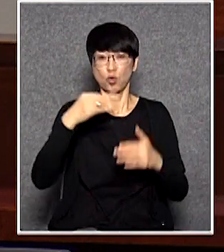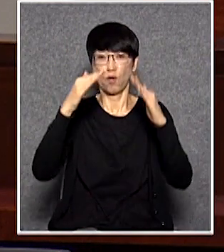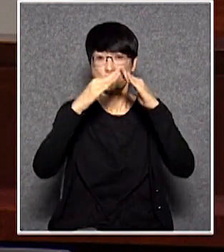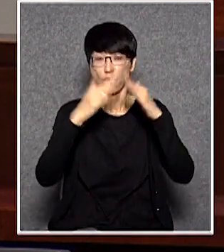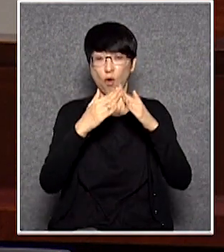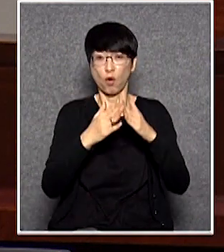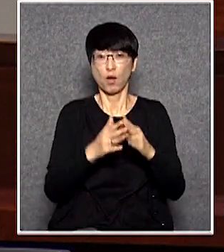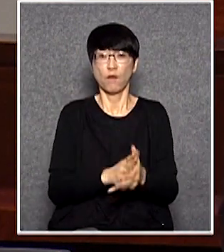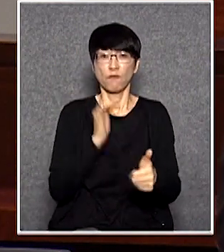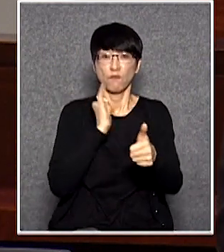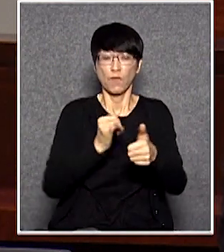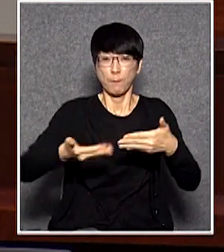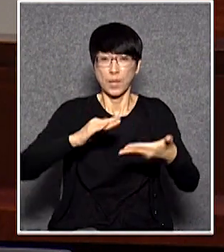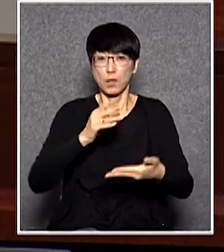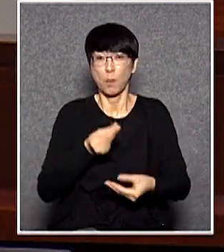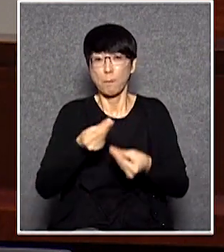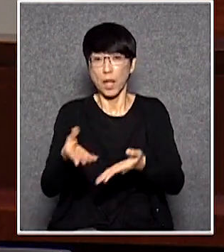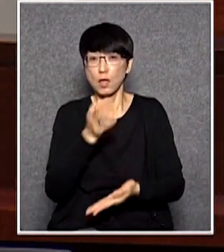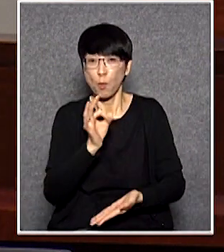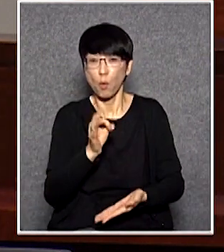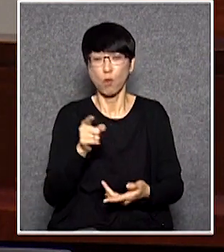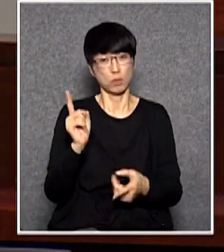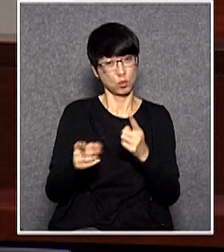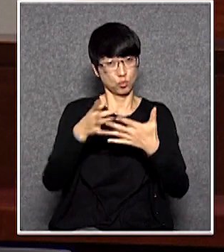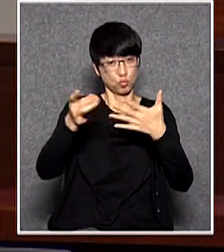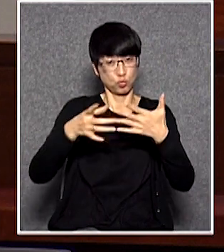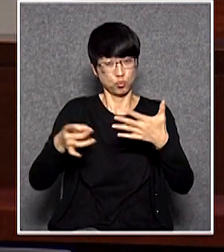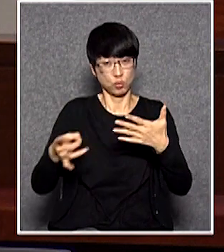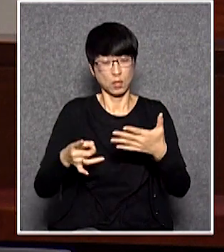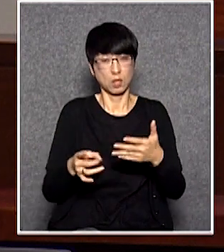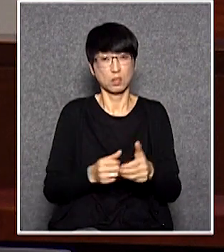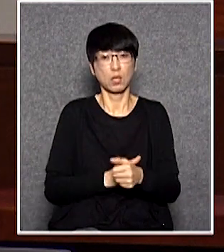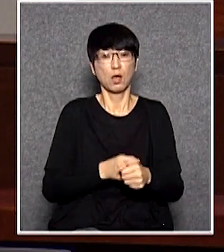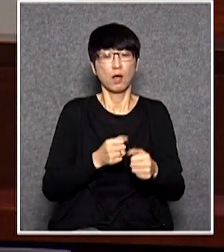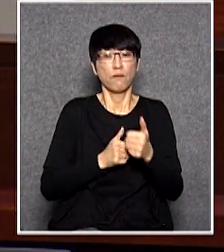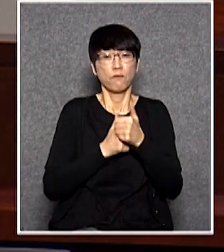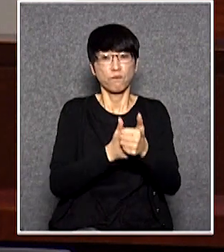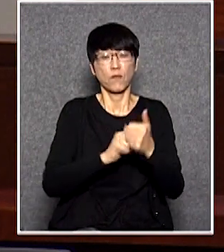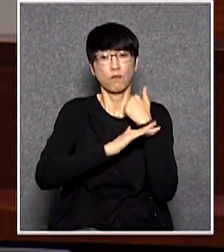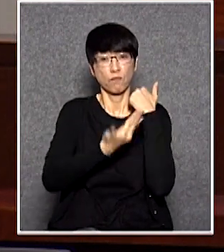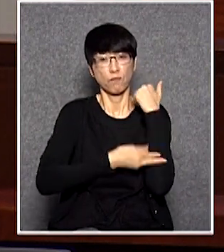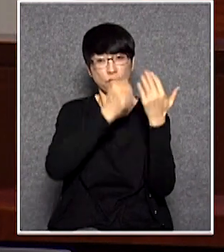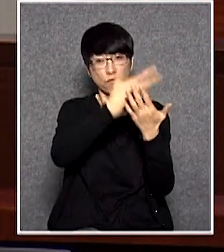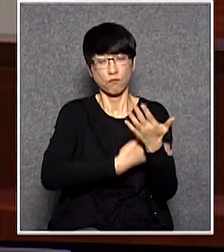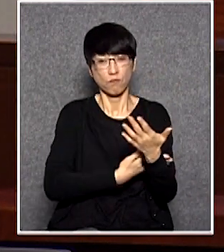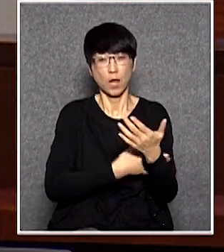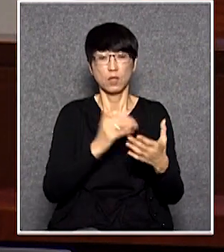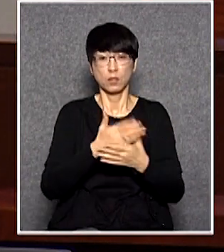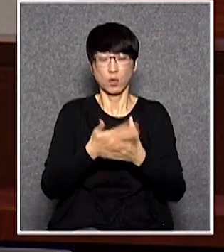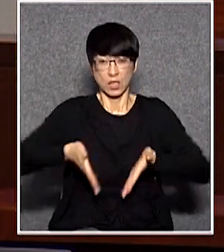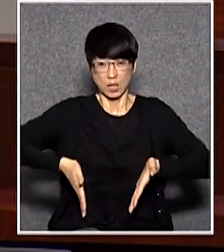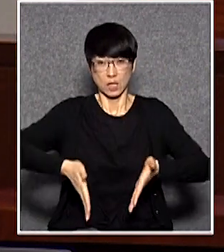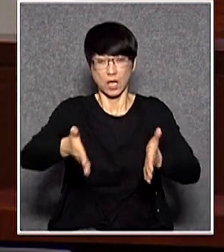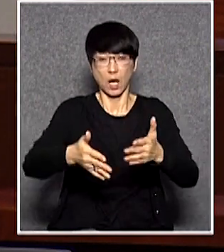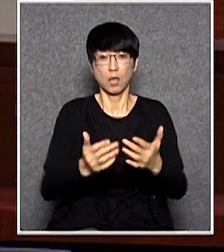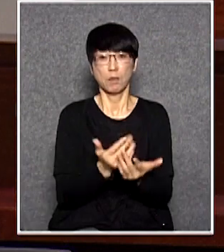呢是不是他會不會選擇性執法呢街道那個環境呢差異是非常之大的影